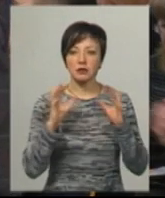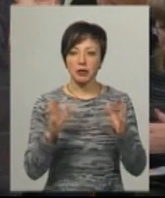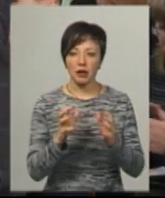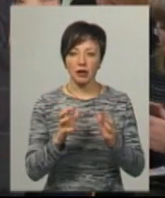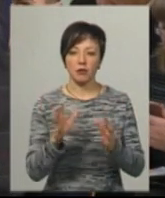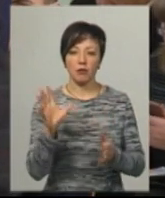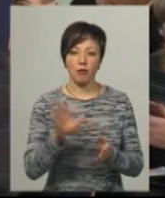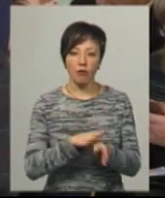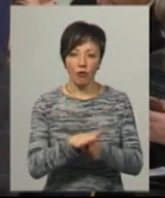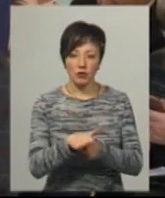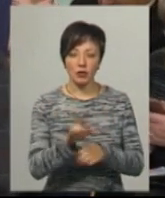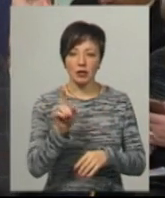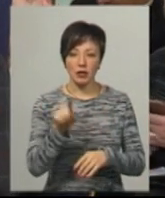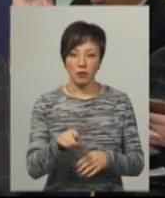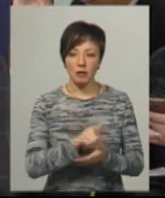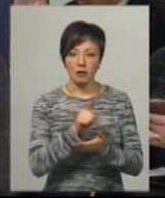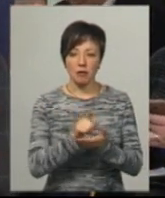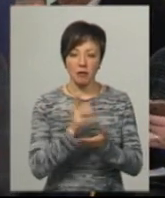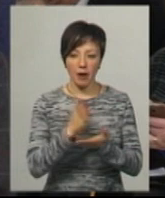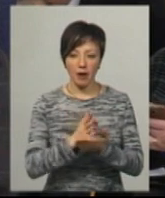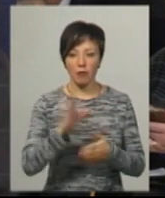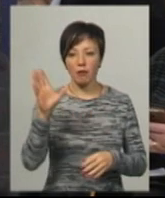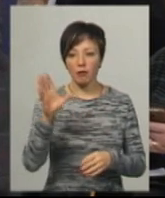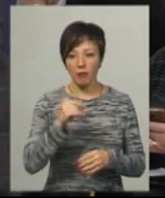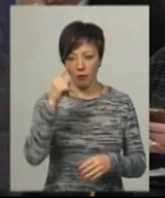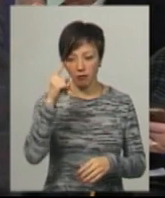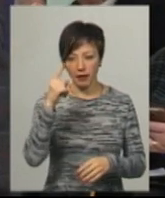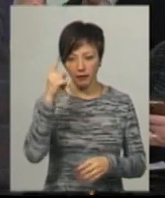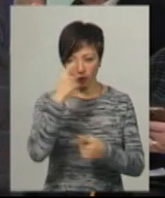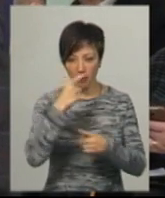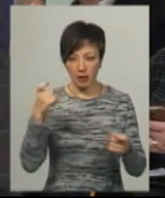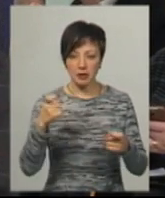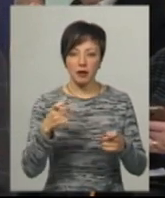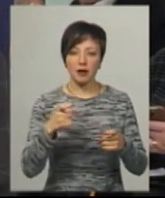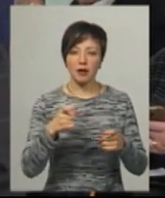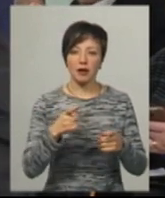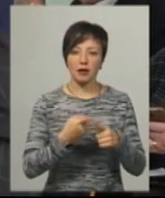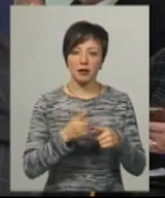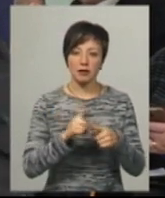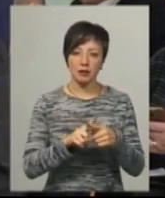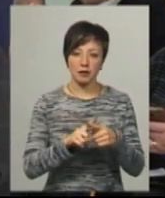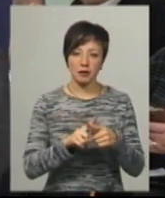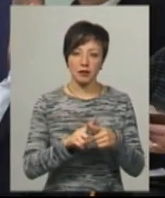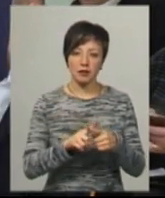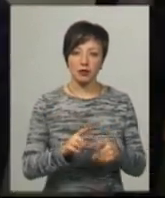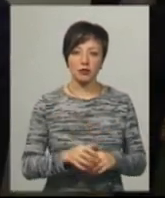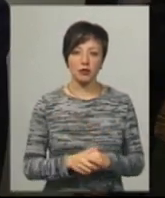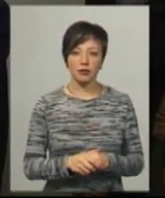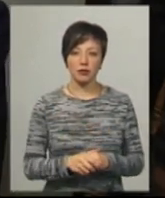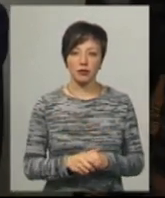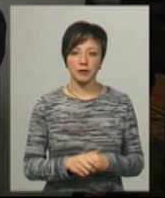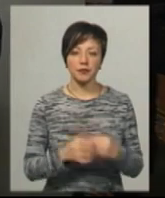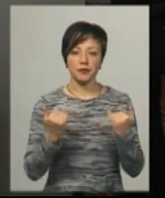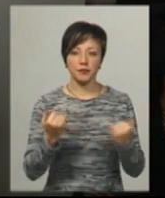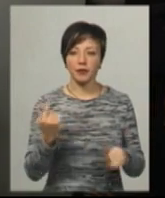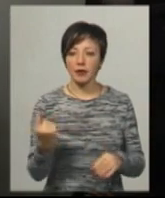повністю. І самі ми маємо довну інформацію і про землю, і про нормальному мійній піті земель. Сьогодні